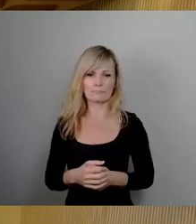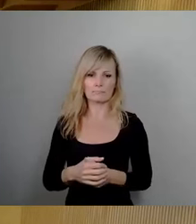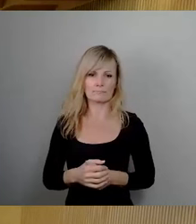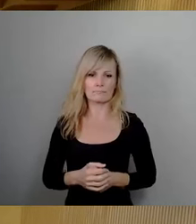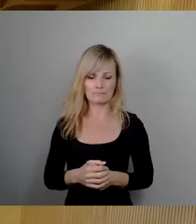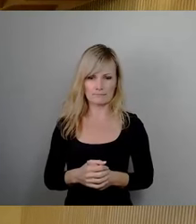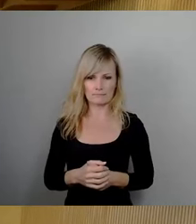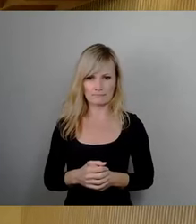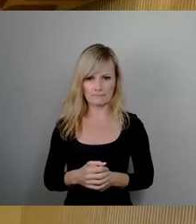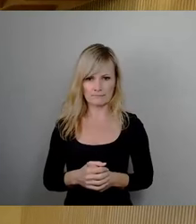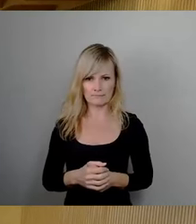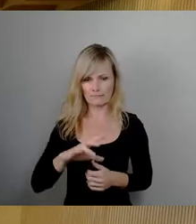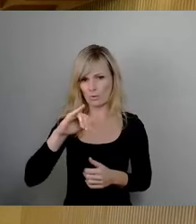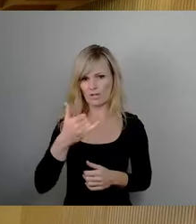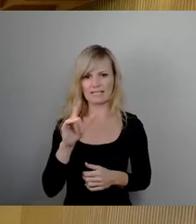Johannes Lechti noch mal, bitte.